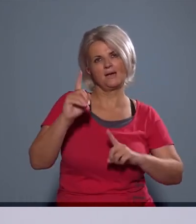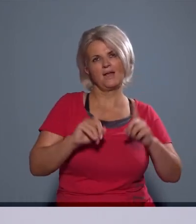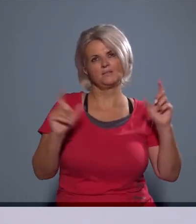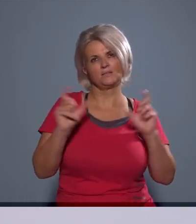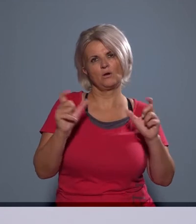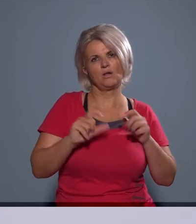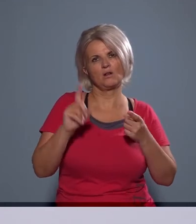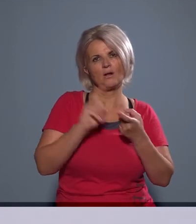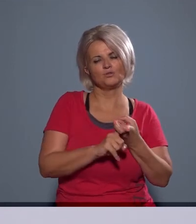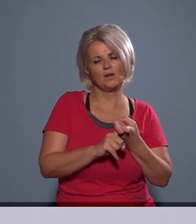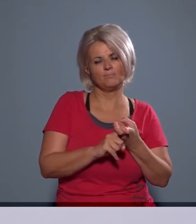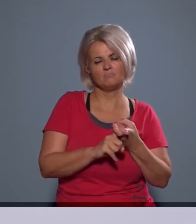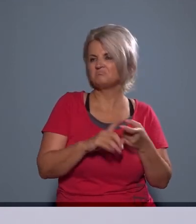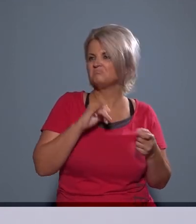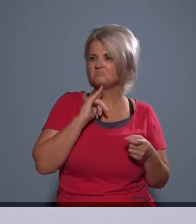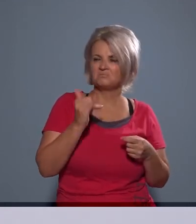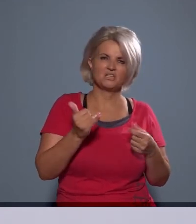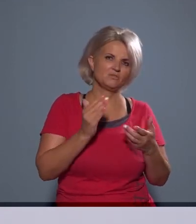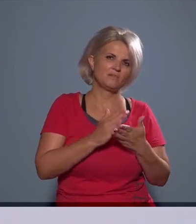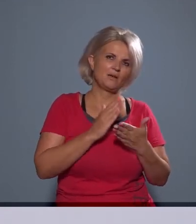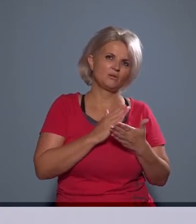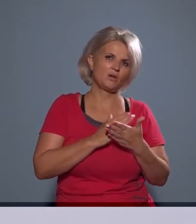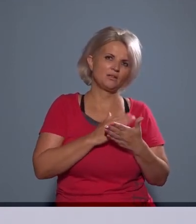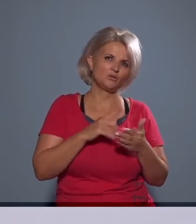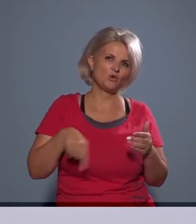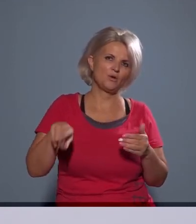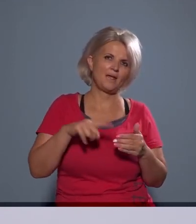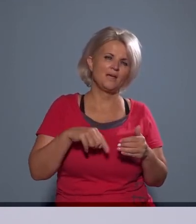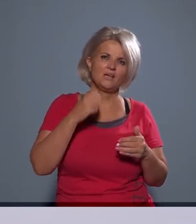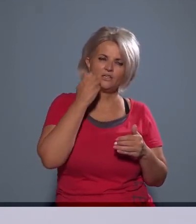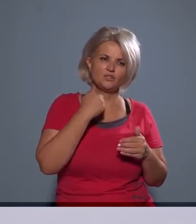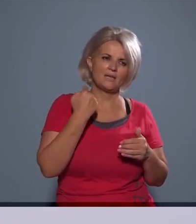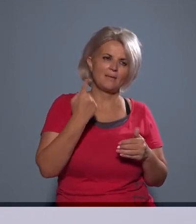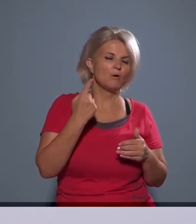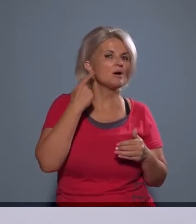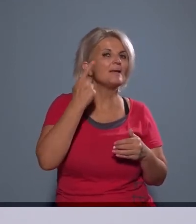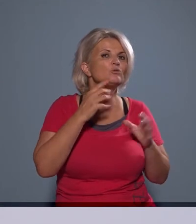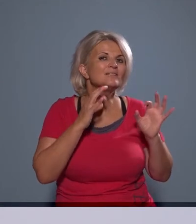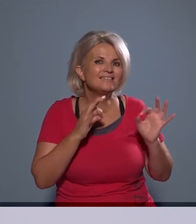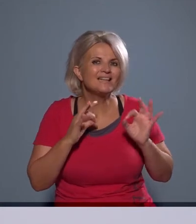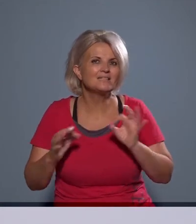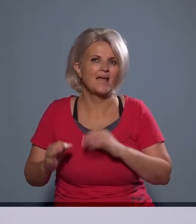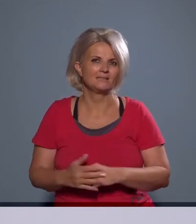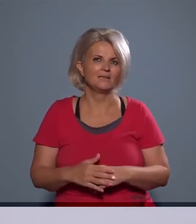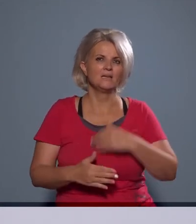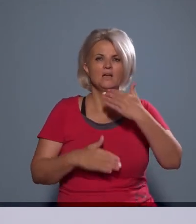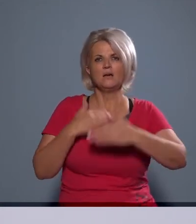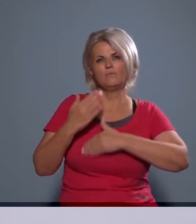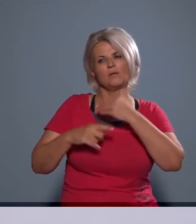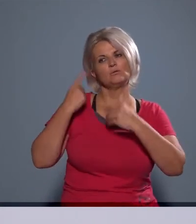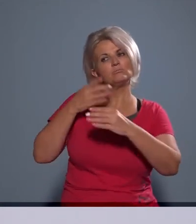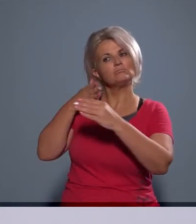kapcsolatban igazából nincsen feladat és hatásköre, tehát maga intézkedni nem tud, folyamatosan tud fordulni azokhoz a szereplőkhöz,